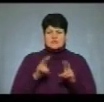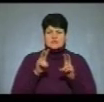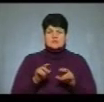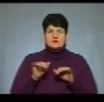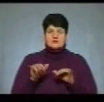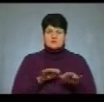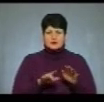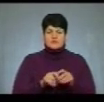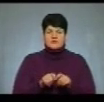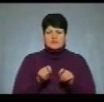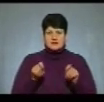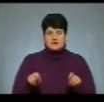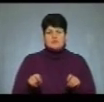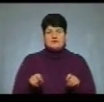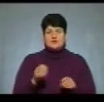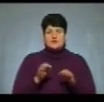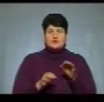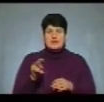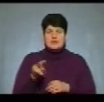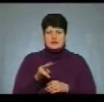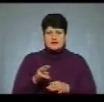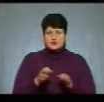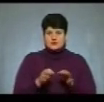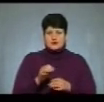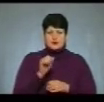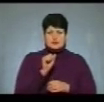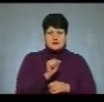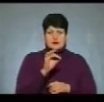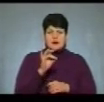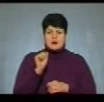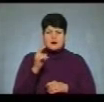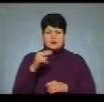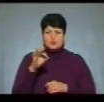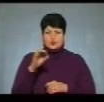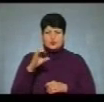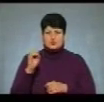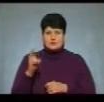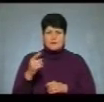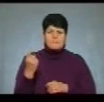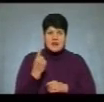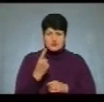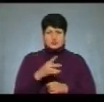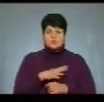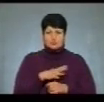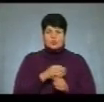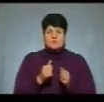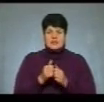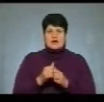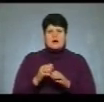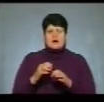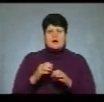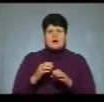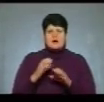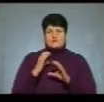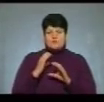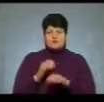справі відкрив суддя Лановецького районного суду Андрій Радосюк. Першим про те, що відбувалося біля автобусної зупинки села